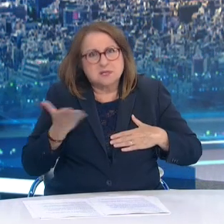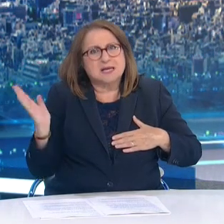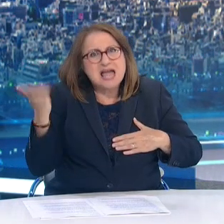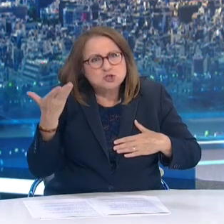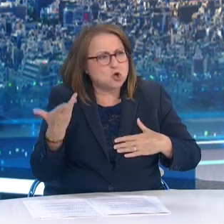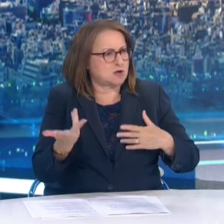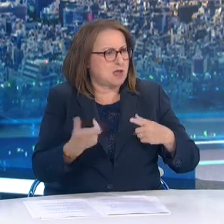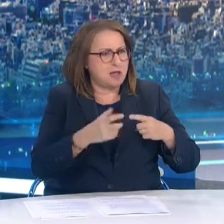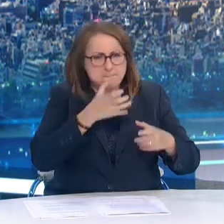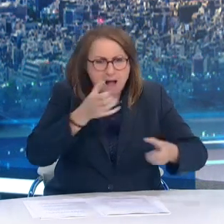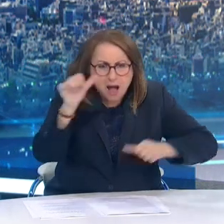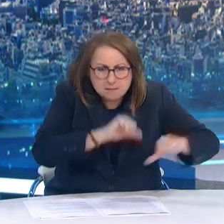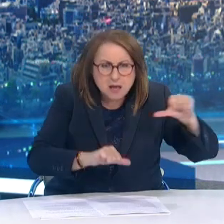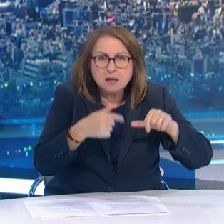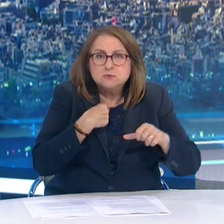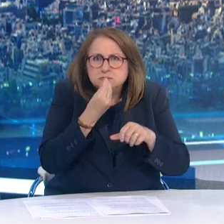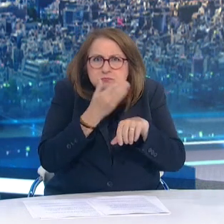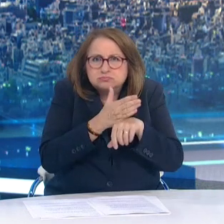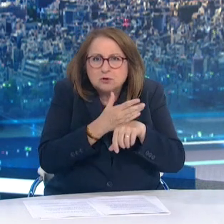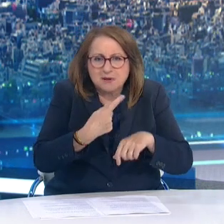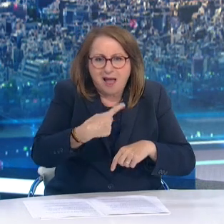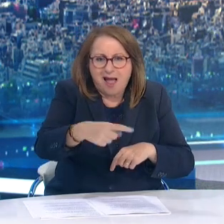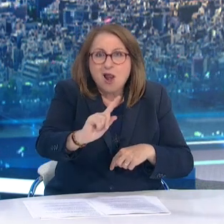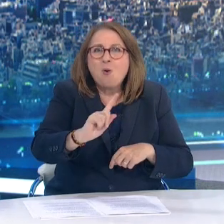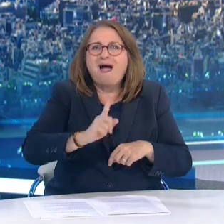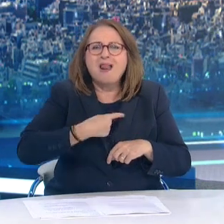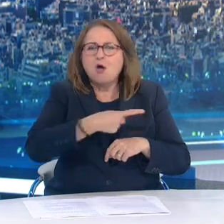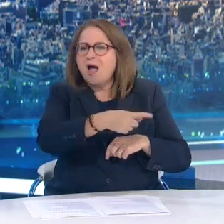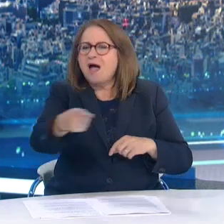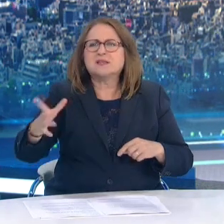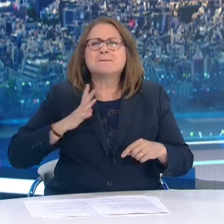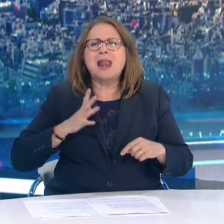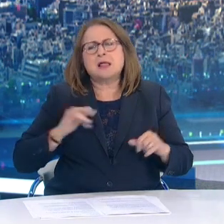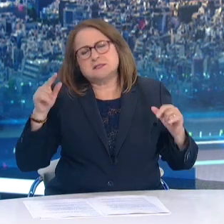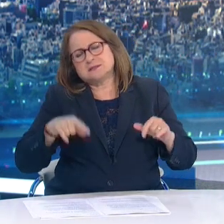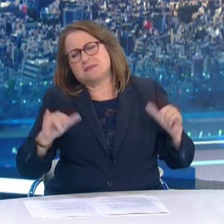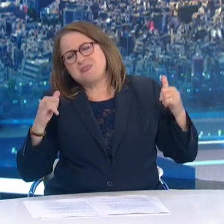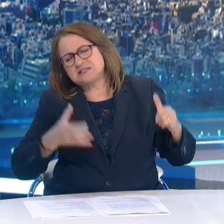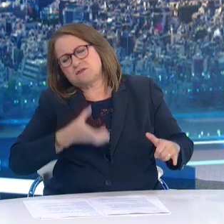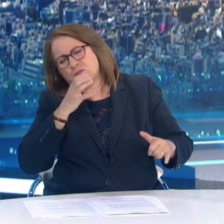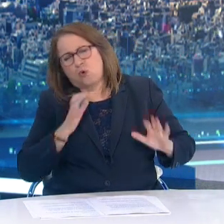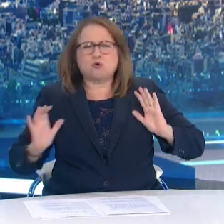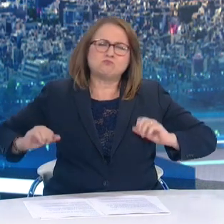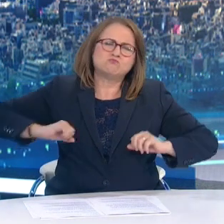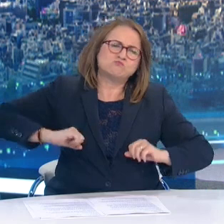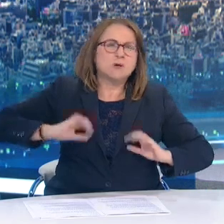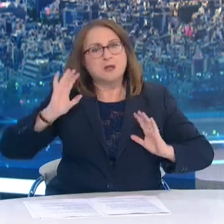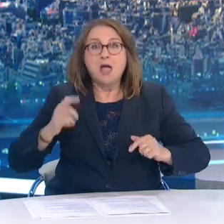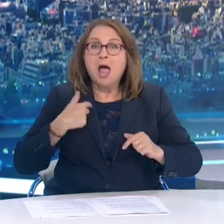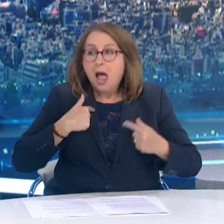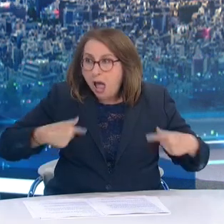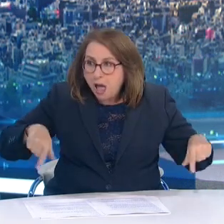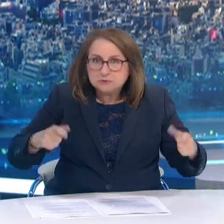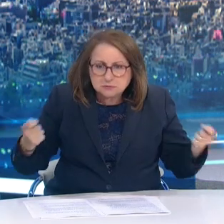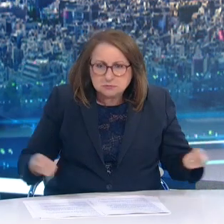δικαίωμα να ρυθμίσουν εντός της επιχείρησης αυστηρούς κανονής υγείας δηλαδή τακτικό τεστ μάσκες ενισχυμένης προστασίας για τους εργαζόμενους